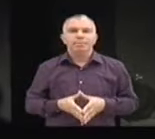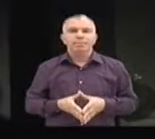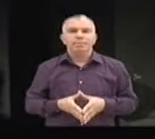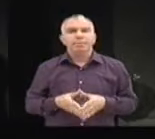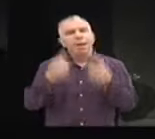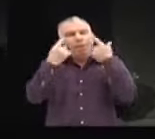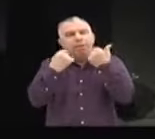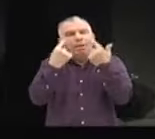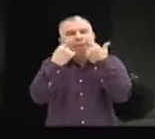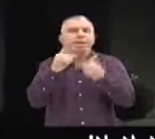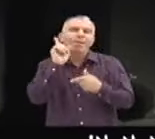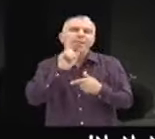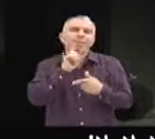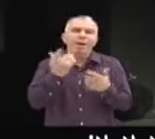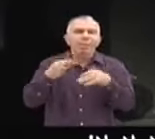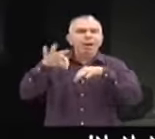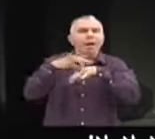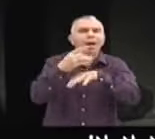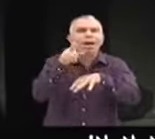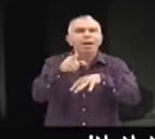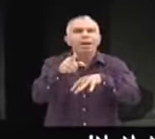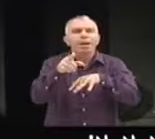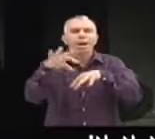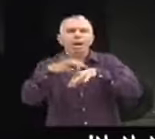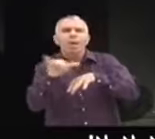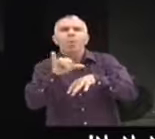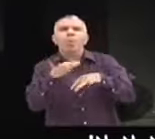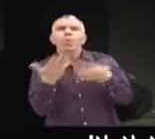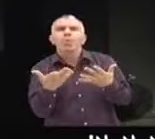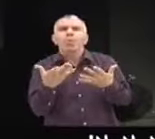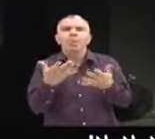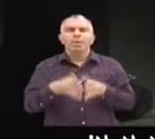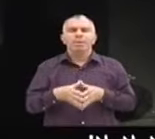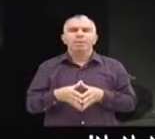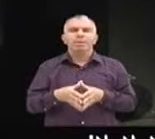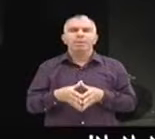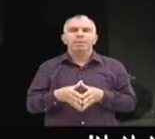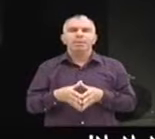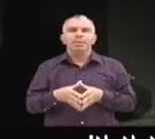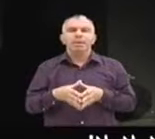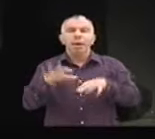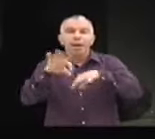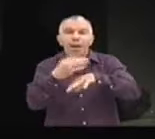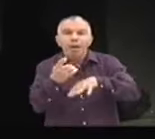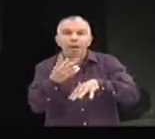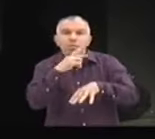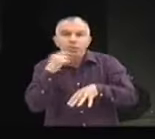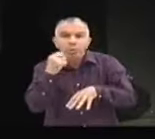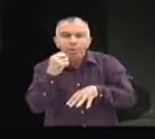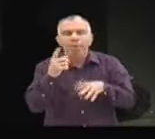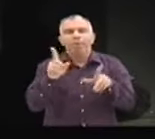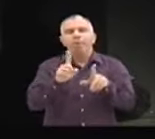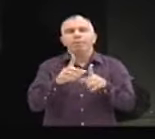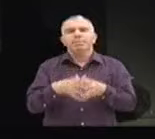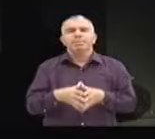Allez, on fait ma fille à se barrer. Ne parlez que n'importe qui, non, non, non, Avec une